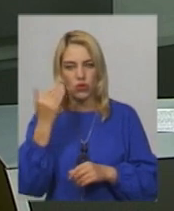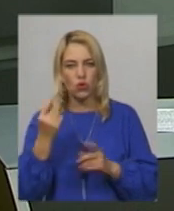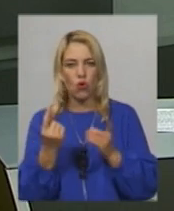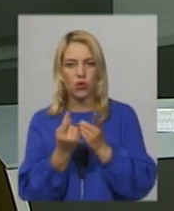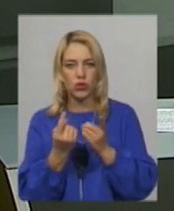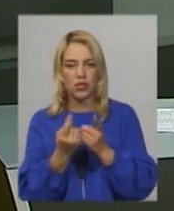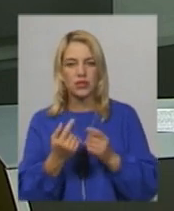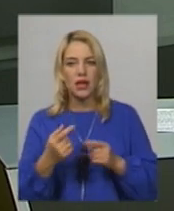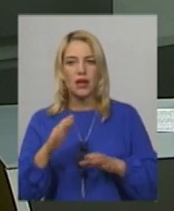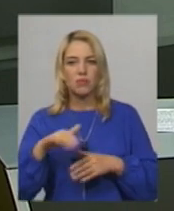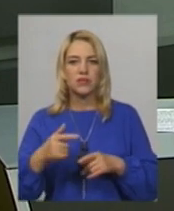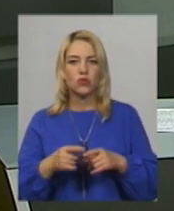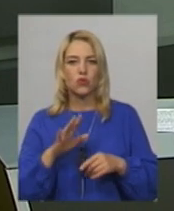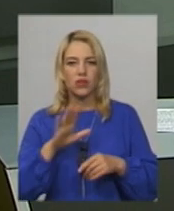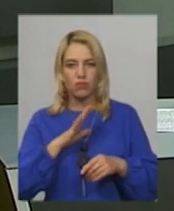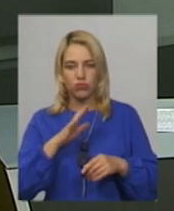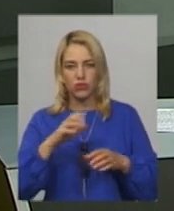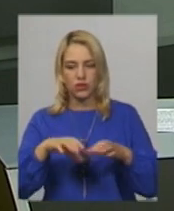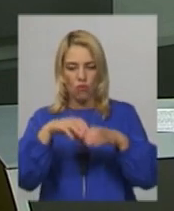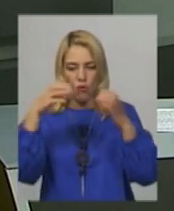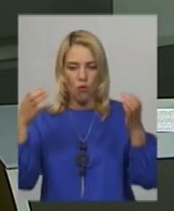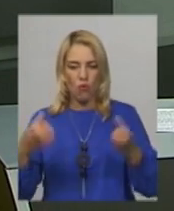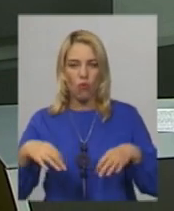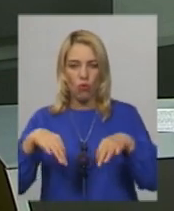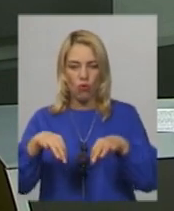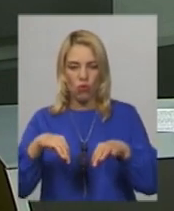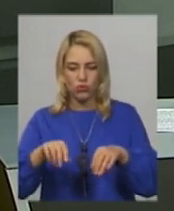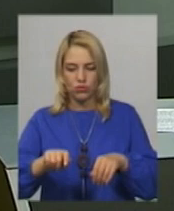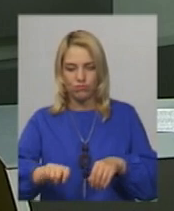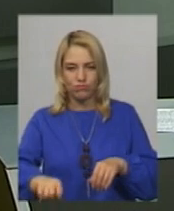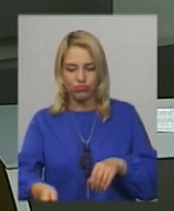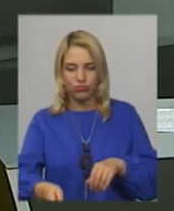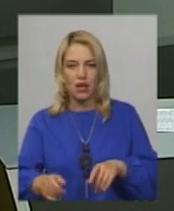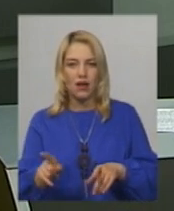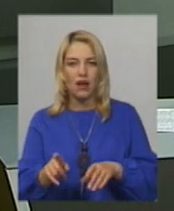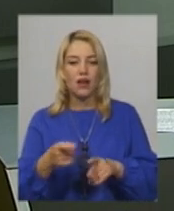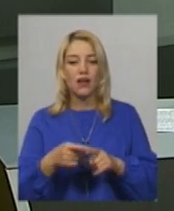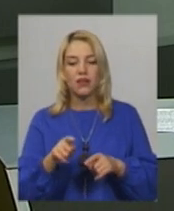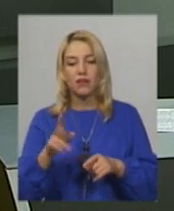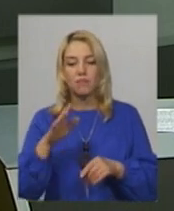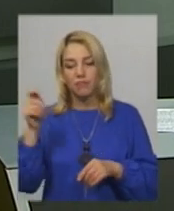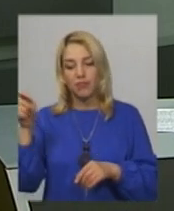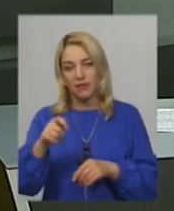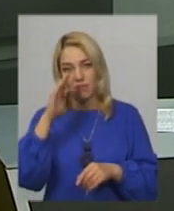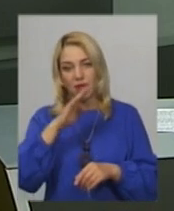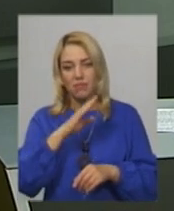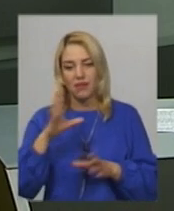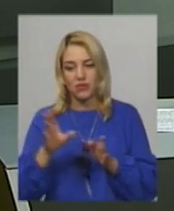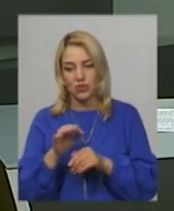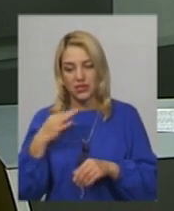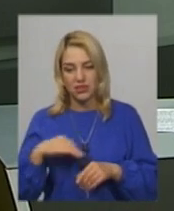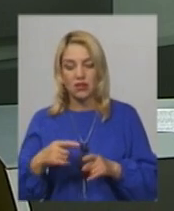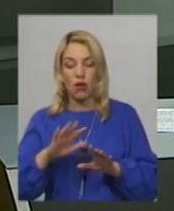як вони приспустили колесо у автомобілі, на котрому приїхав до школи їхній однокласник. Після інциденту обоє школярів пройшли